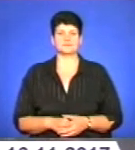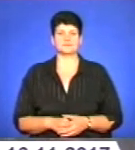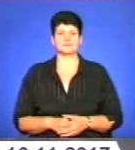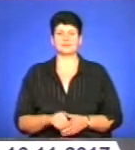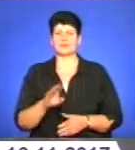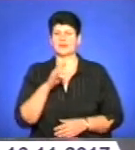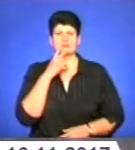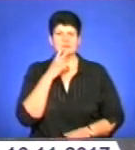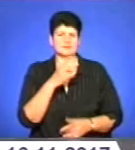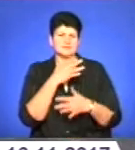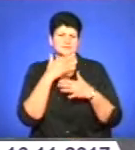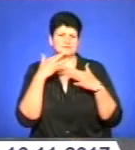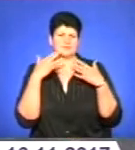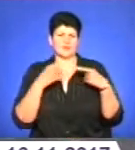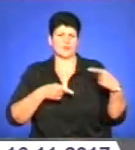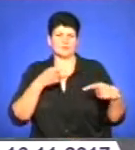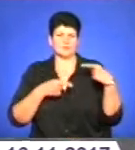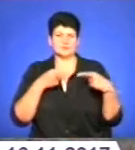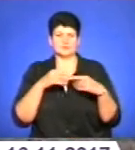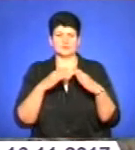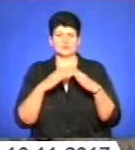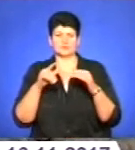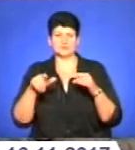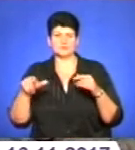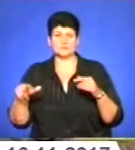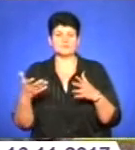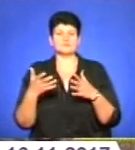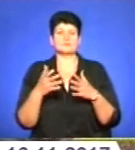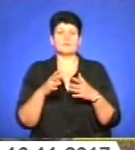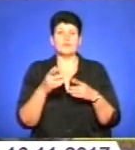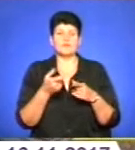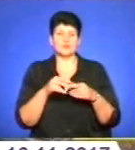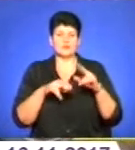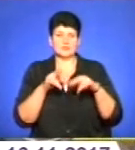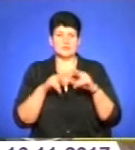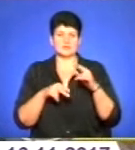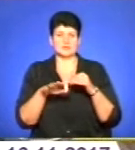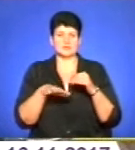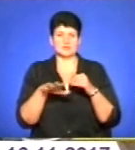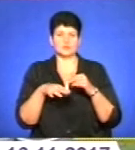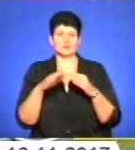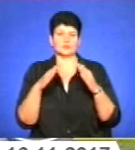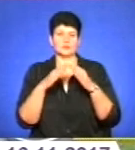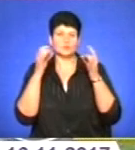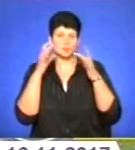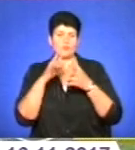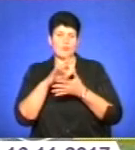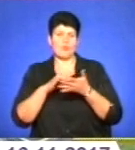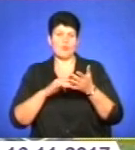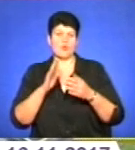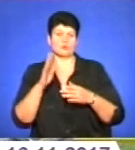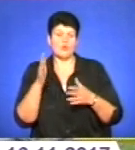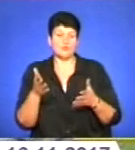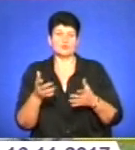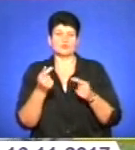Незважаючи на численні протести мешканців сусідніх до Березолю будинків, будівництво на території Палацу культури продовжують. Тому протестувальники